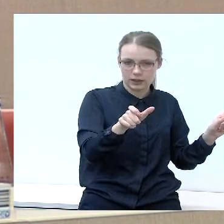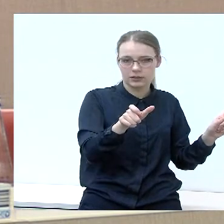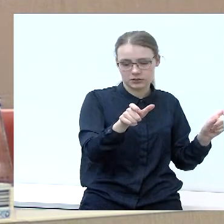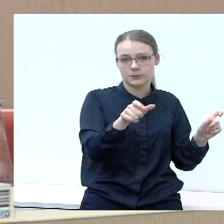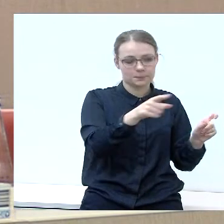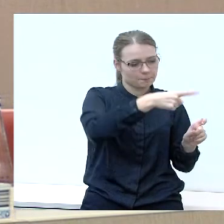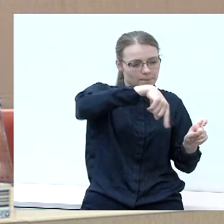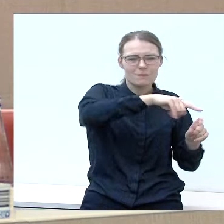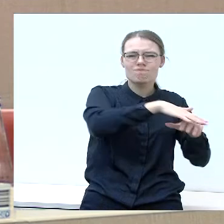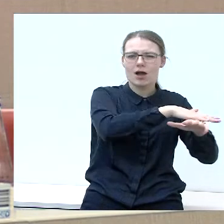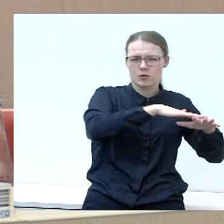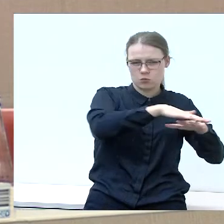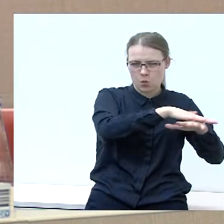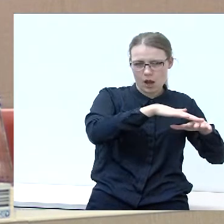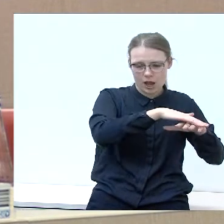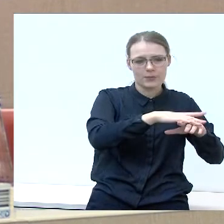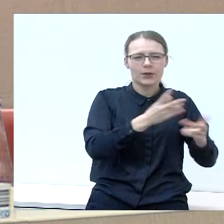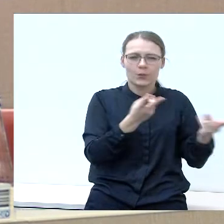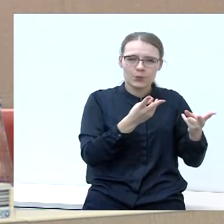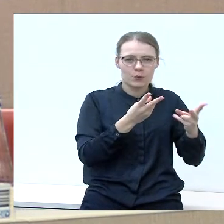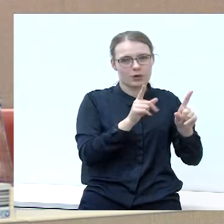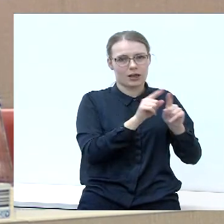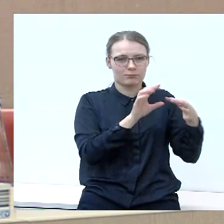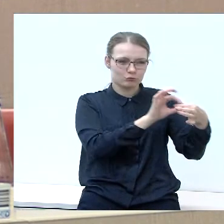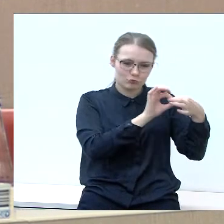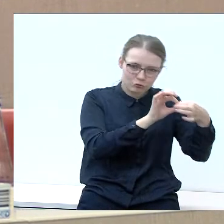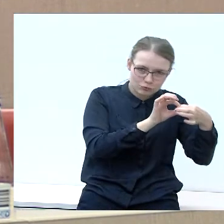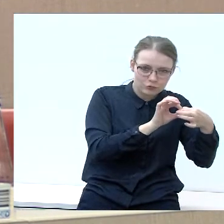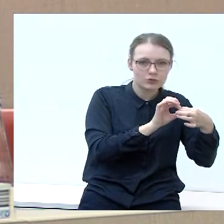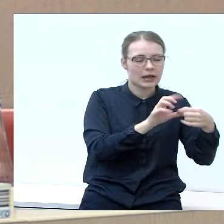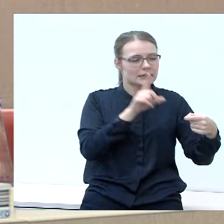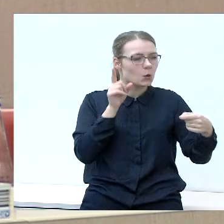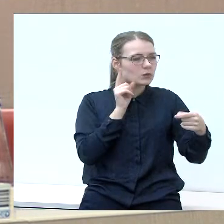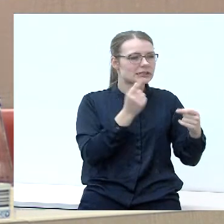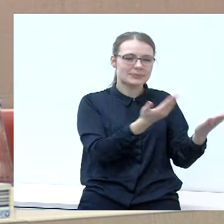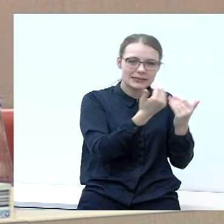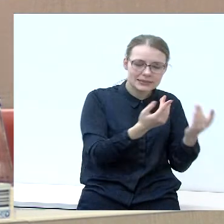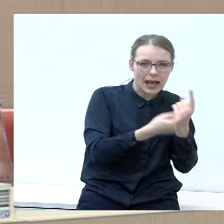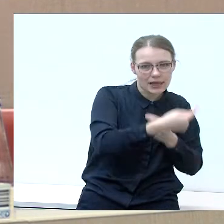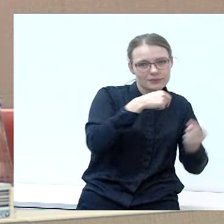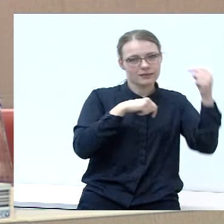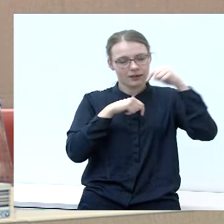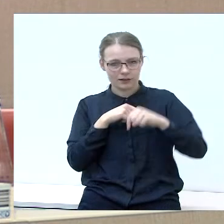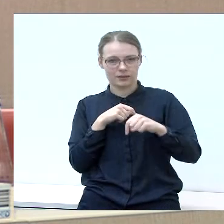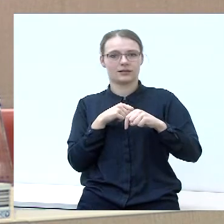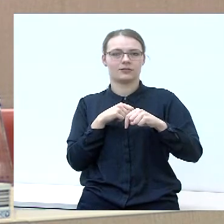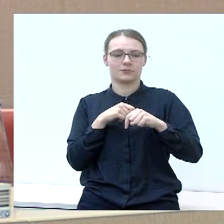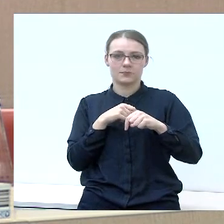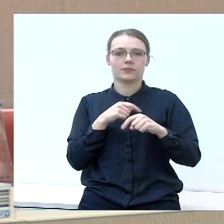susieiniečių bendruomenės lakytų kontaktus ir kviestų sugrįžtant jaunimą, kiek galima, pritraukti jūsų šią ir